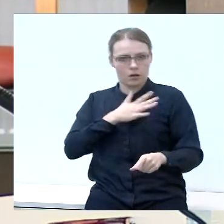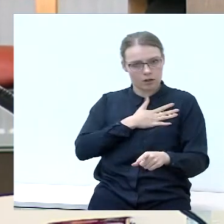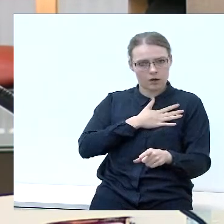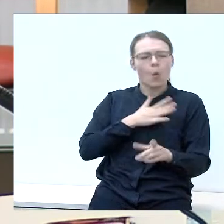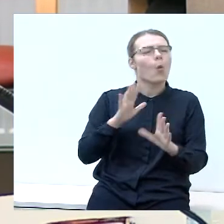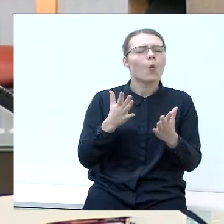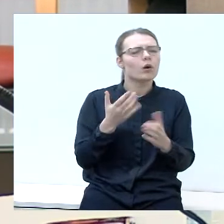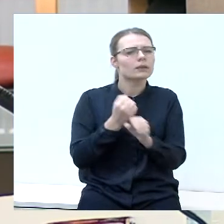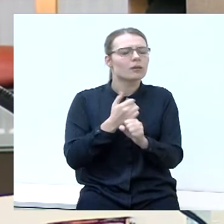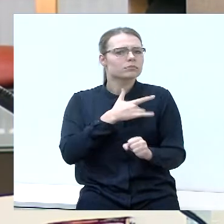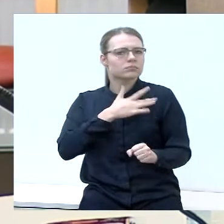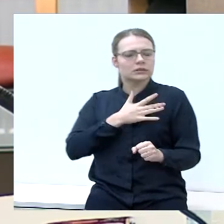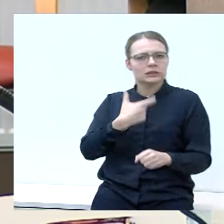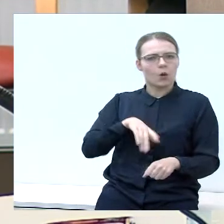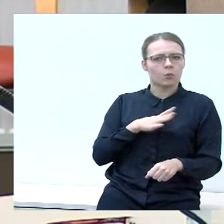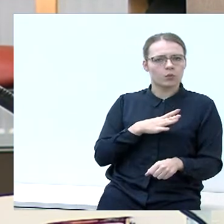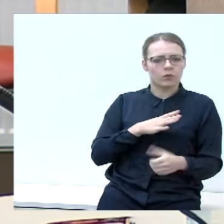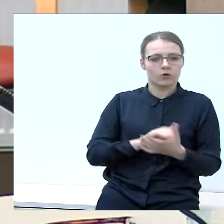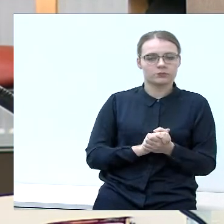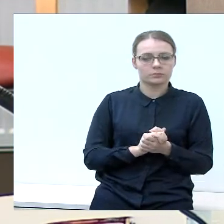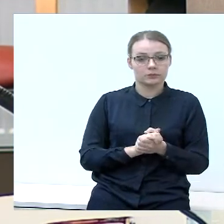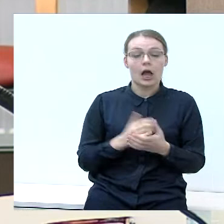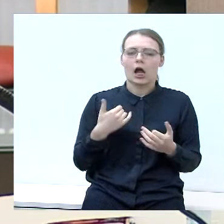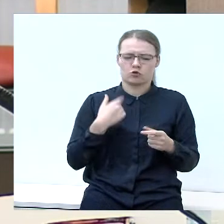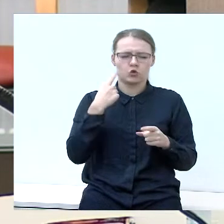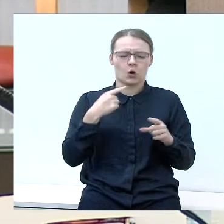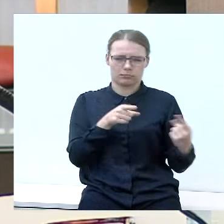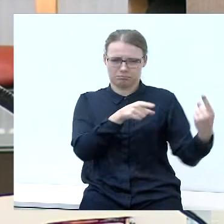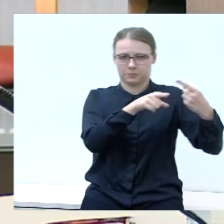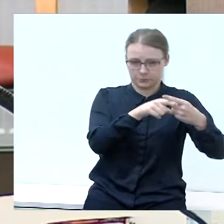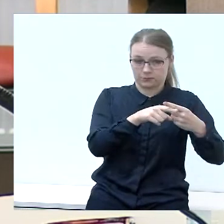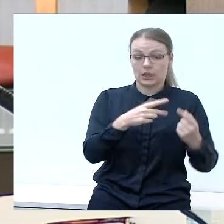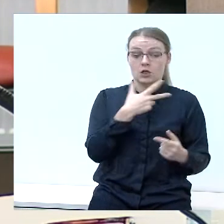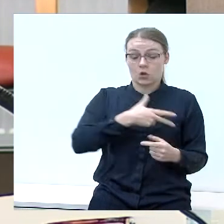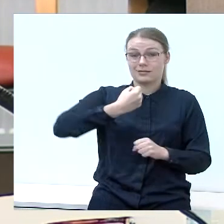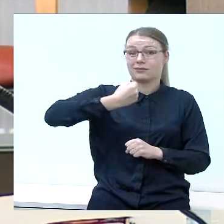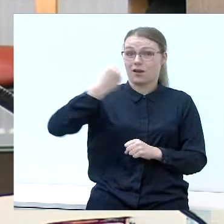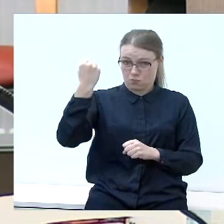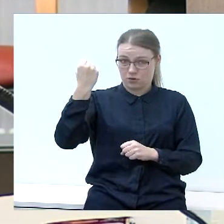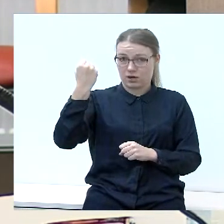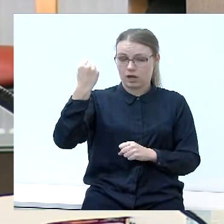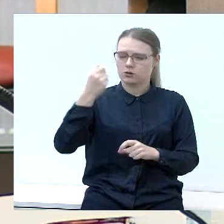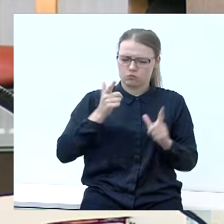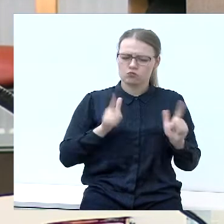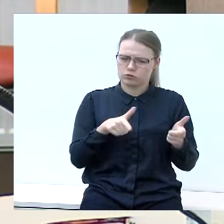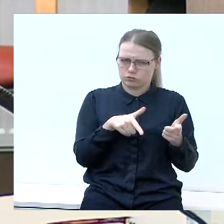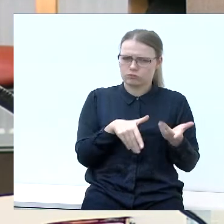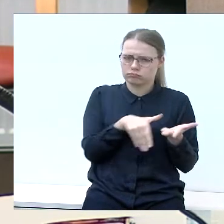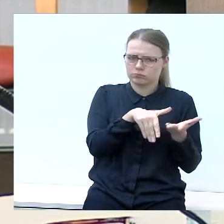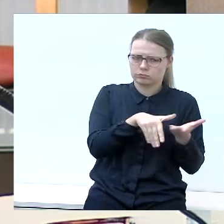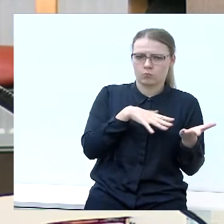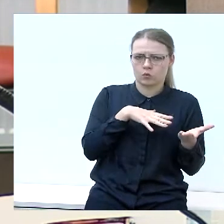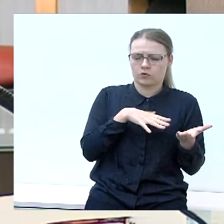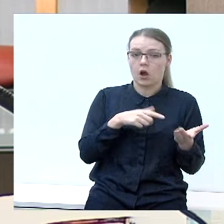Taip, aš pradžiai repliką kolegai, mes socialdemokratom iš tiesų padėjom, aš esu projekto